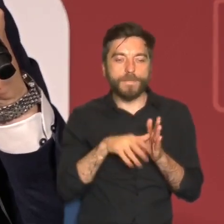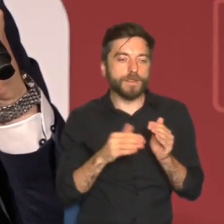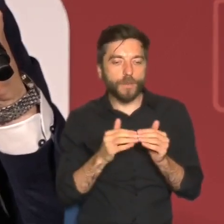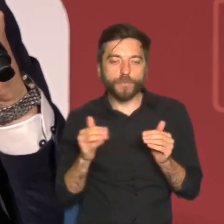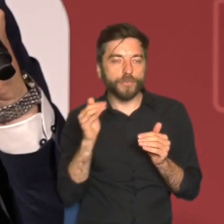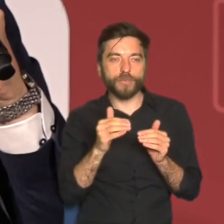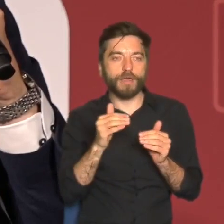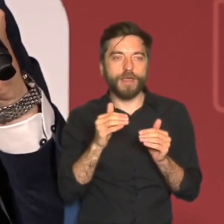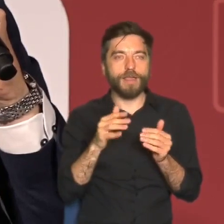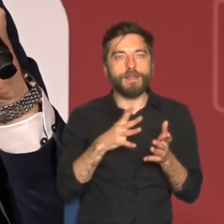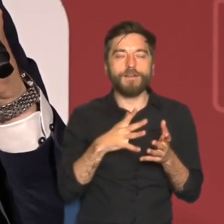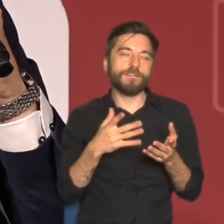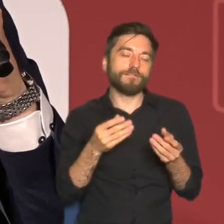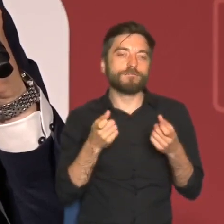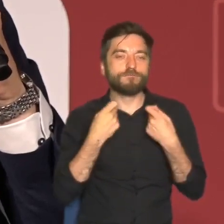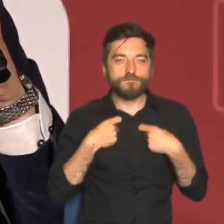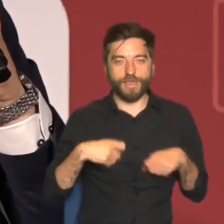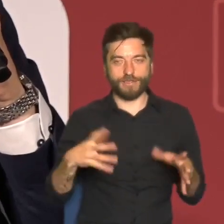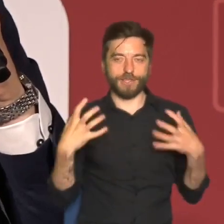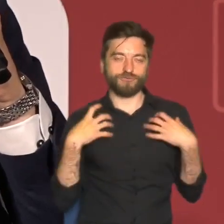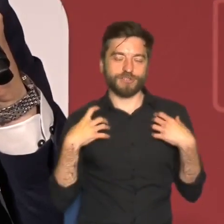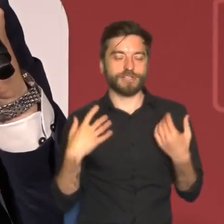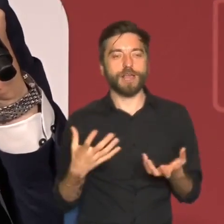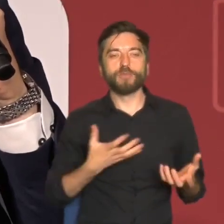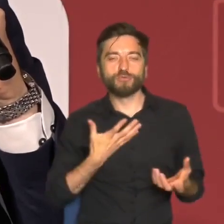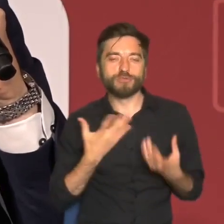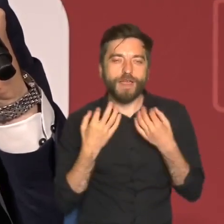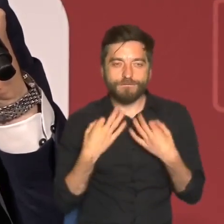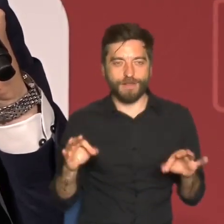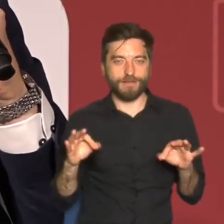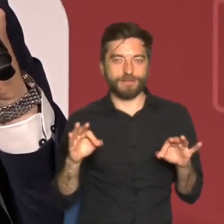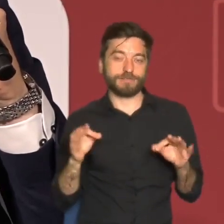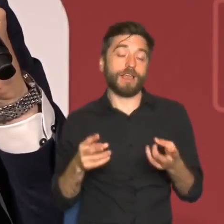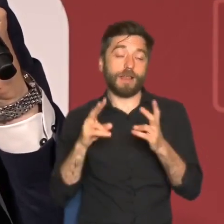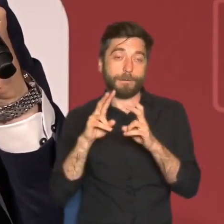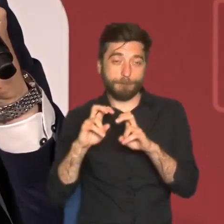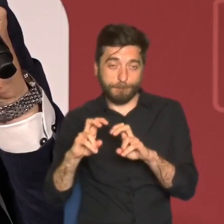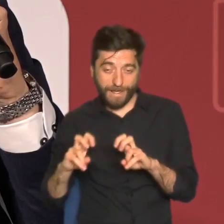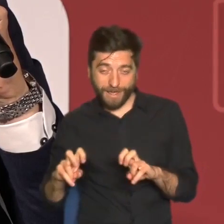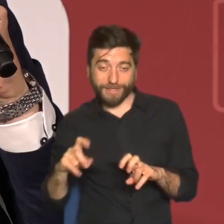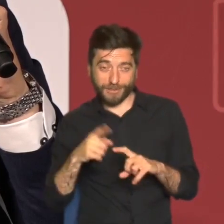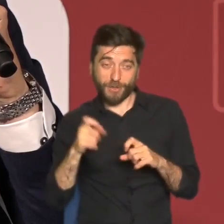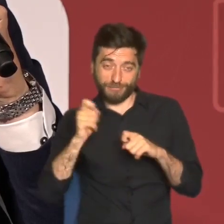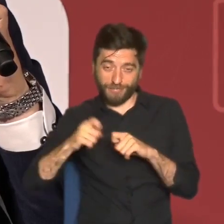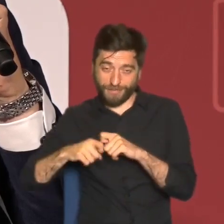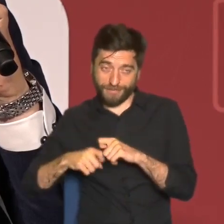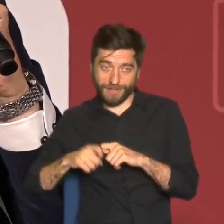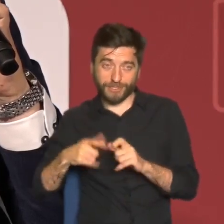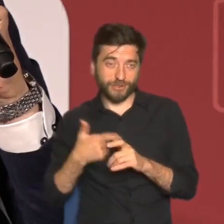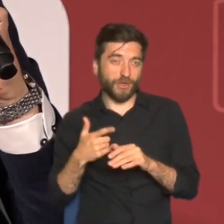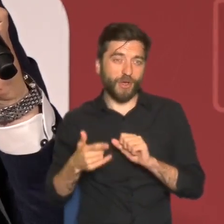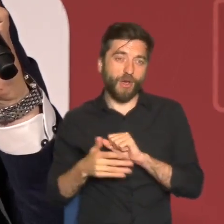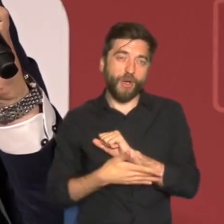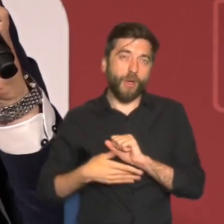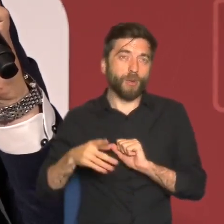właśnie wiejskiego życia dużego poczucia wolności te badania to zweryfikowały w taki sposób że to jest raczej pewna warstwa